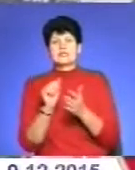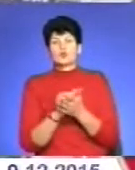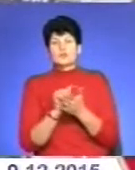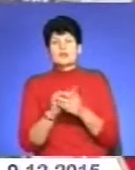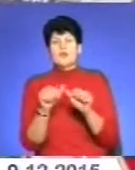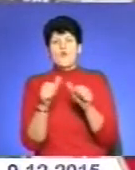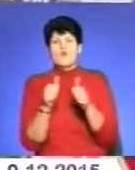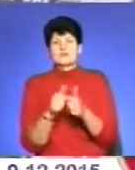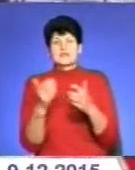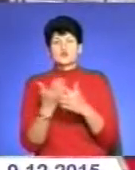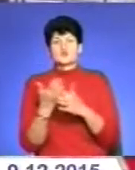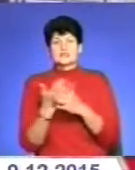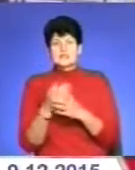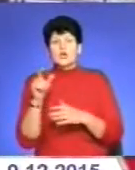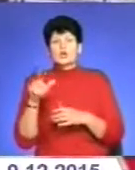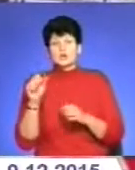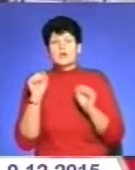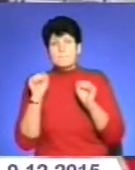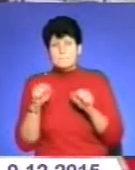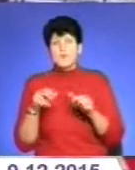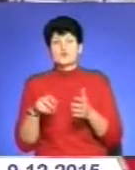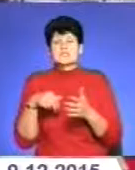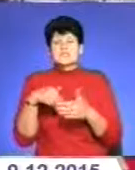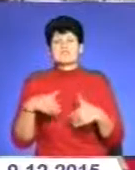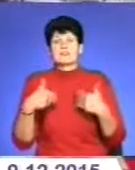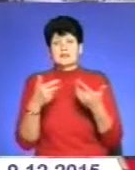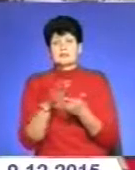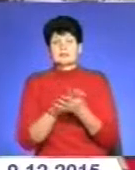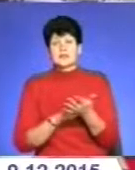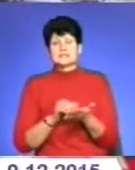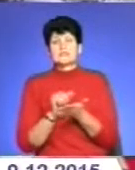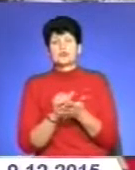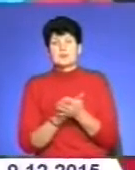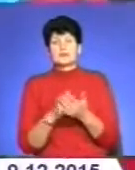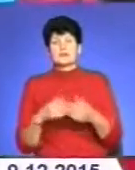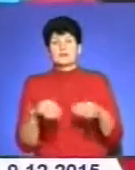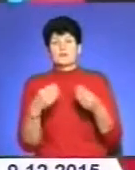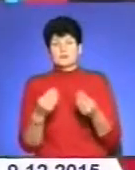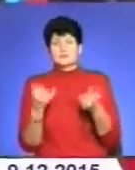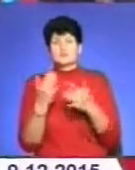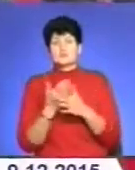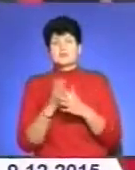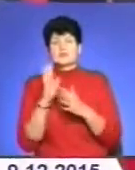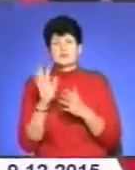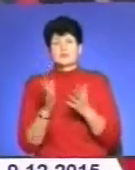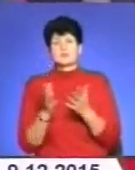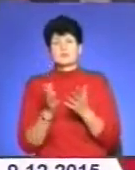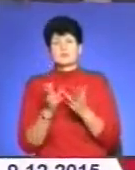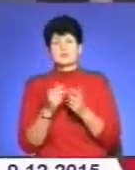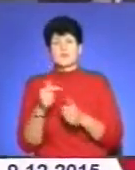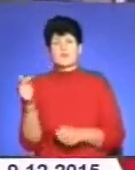оформлення субсидій. Люди можуть звертатися і надалі. За документами, поданими зараз, субсидія буде нарахована у грудні.